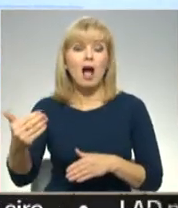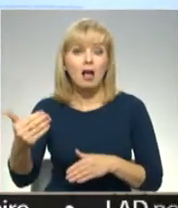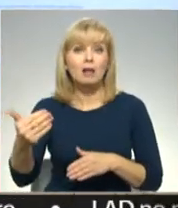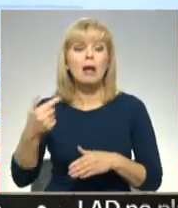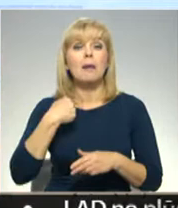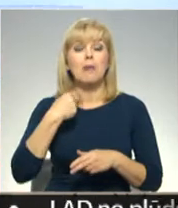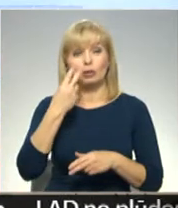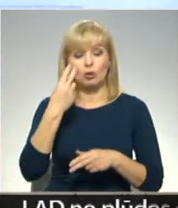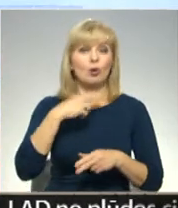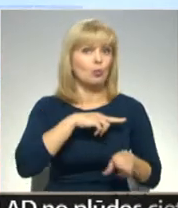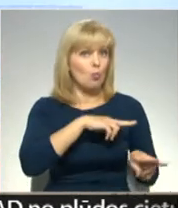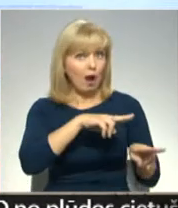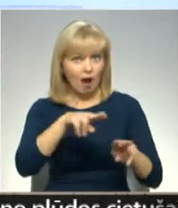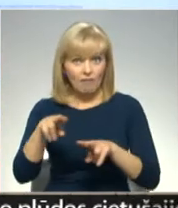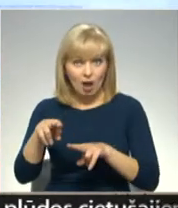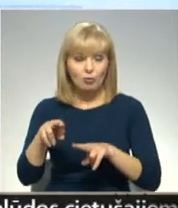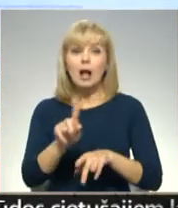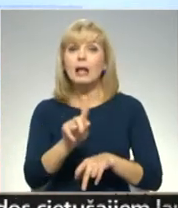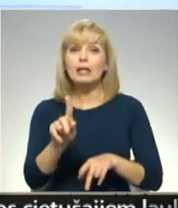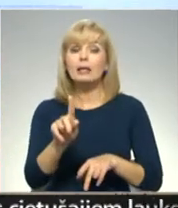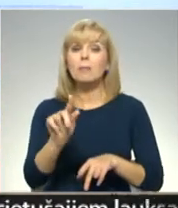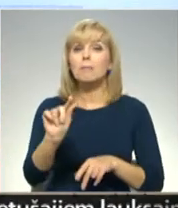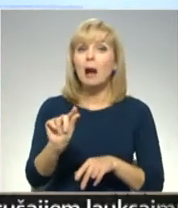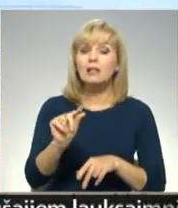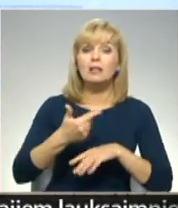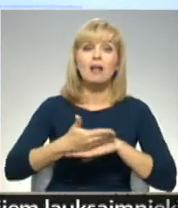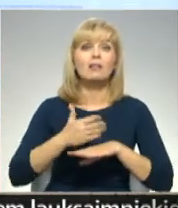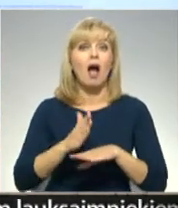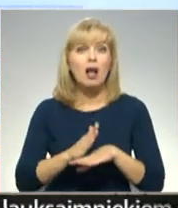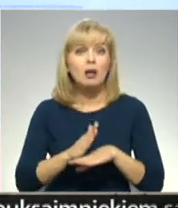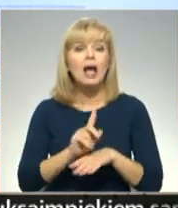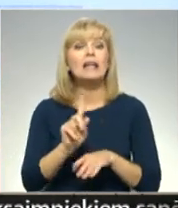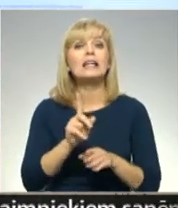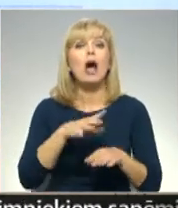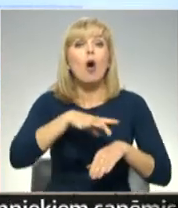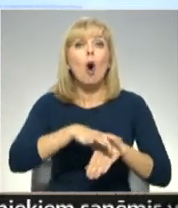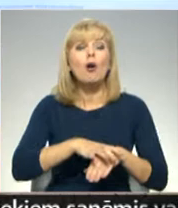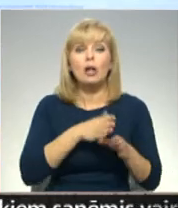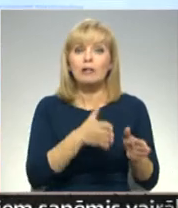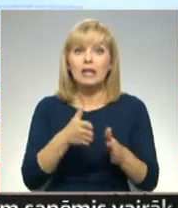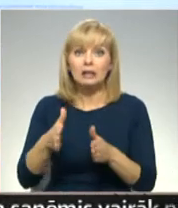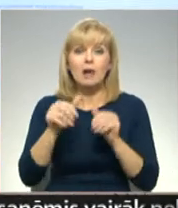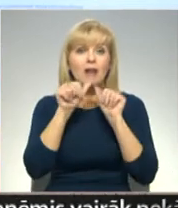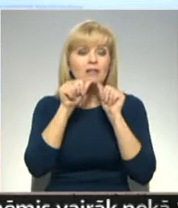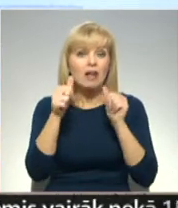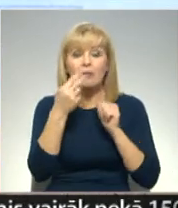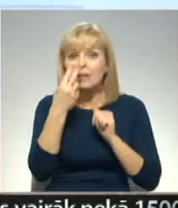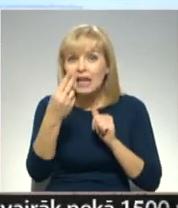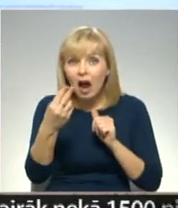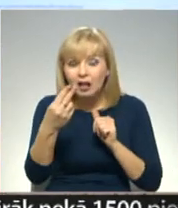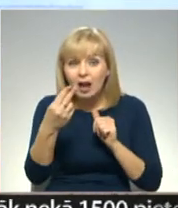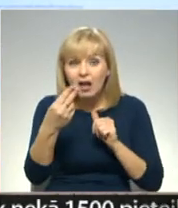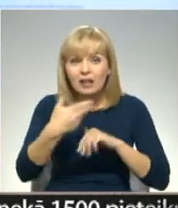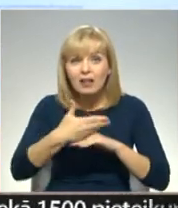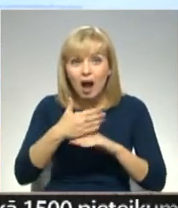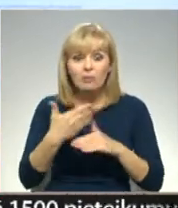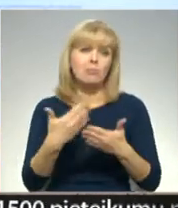novērojam, ka mums ir kaut kādas mazas daļiņas, kuram ir konkrēti ietekme, bet mēs nevaram šīs daļiņas saredzēt. Piemēram,